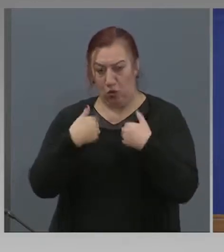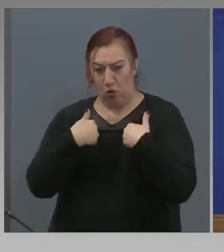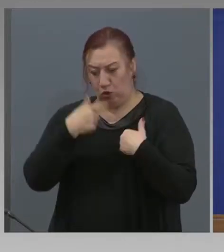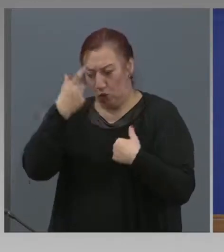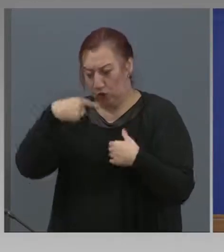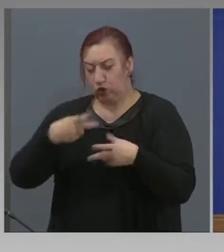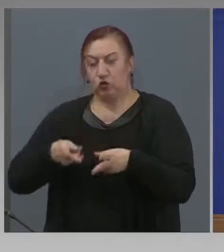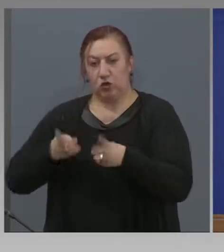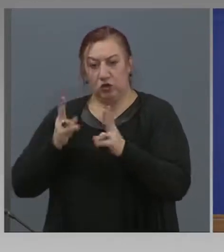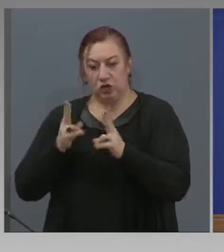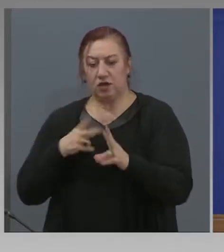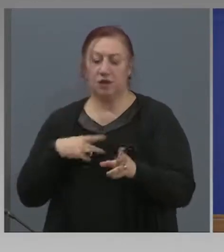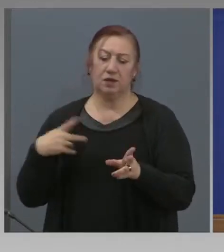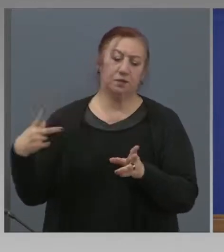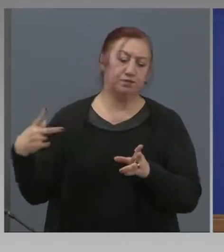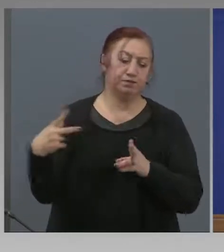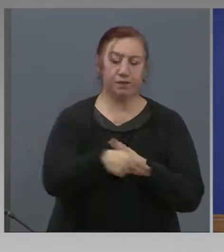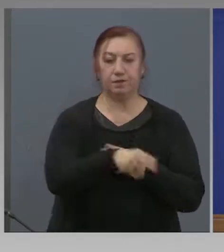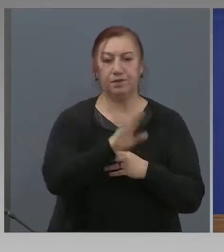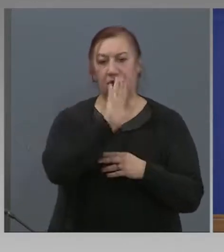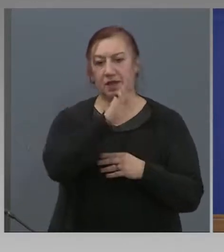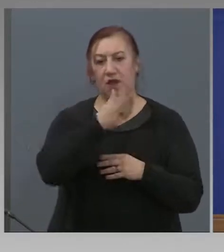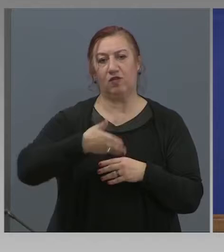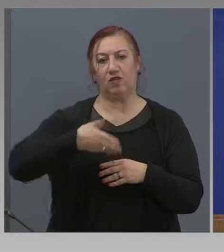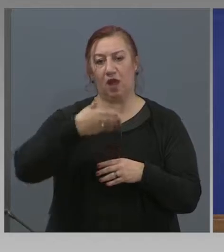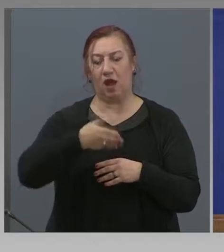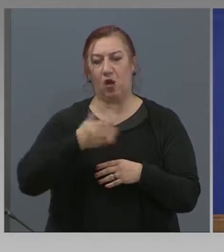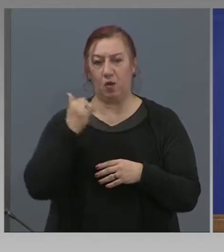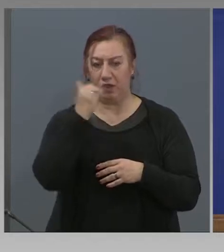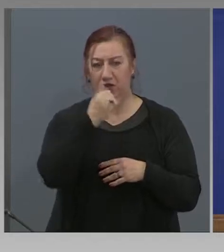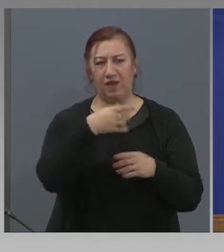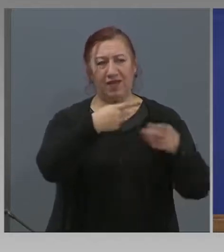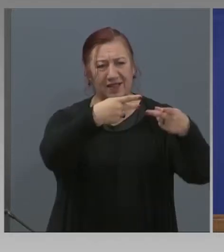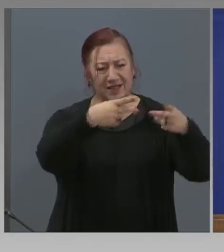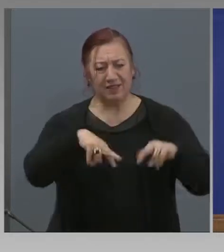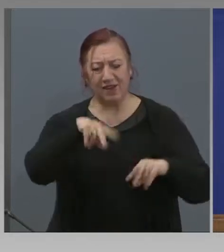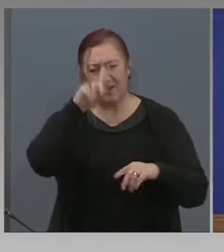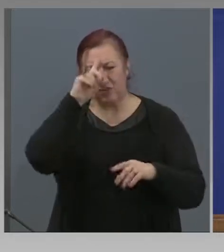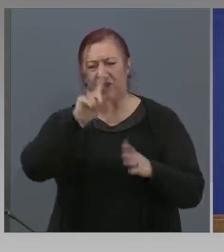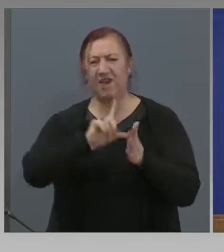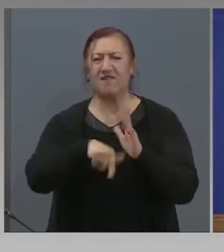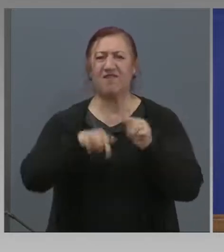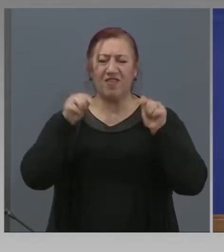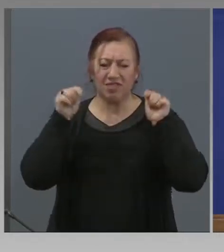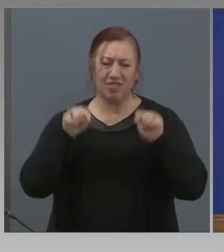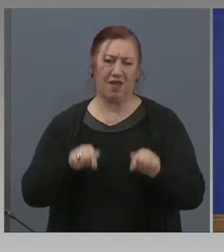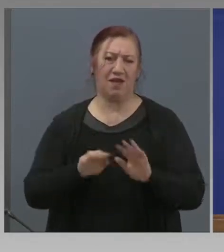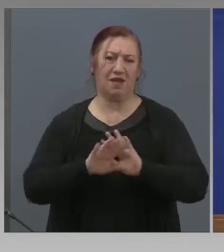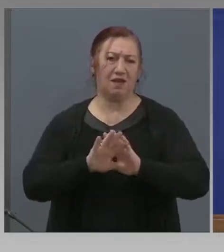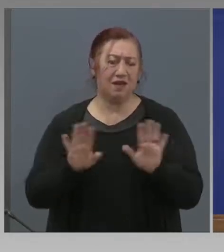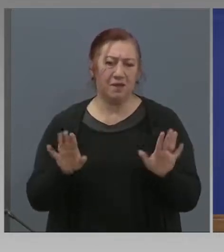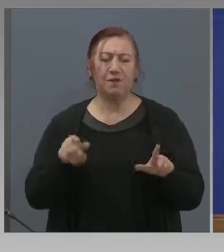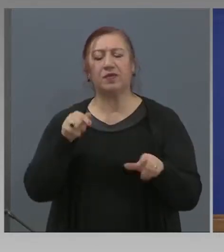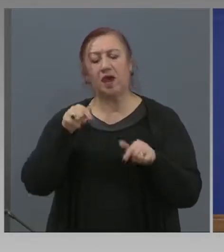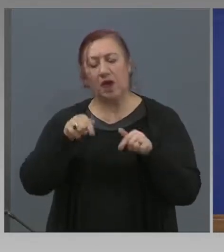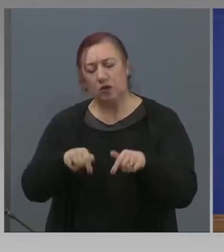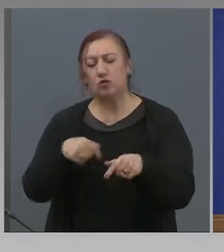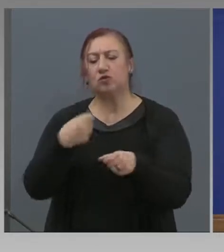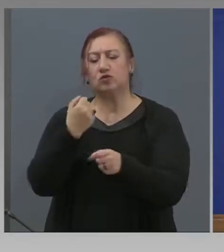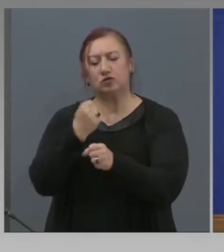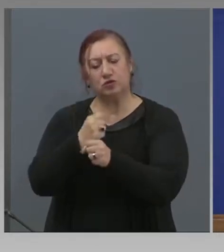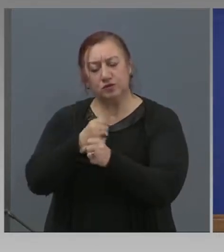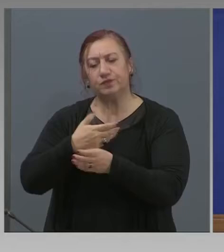прекратена командировката, да бъде върнат в София веднага и разбира се, там ще процедираме по